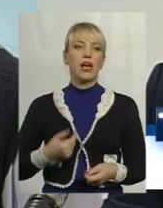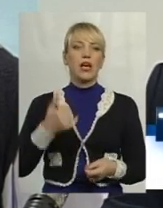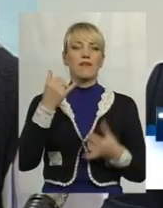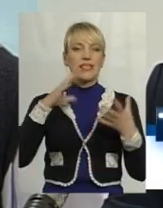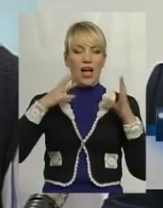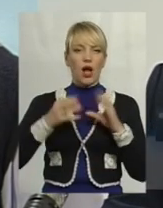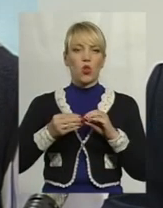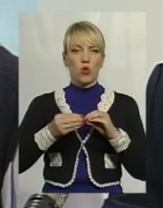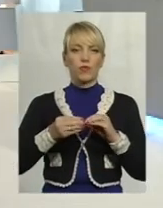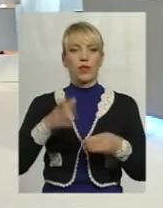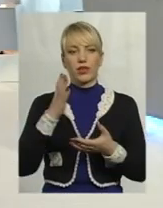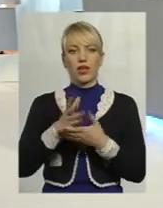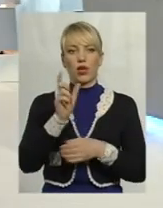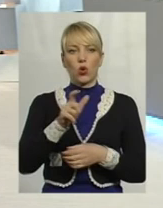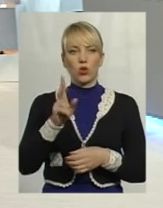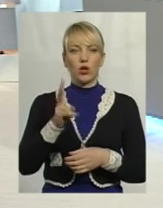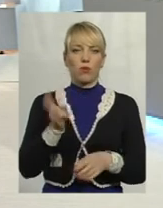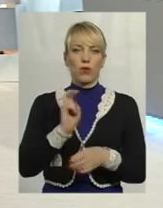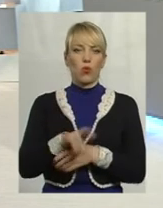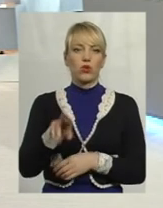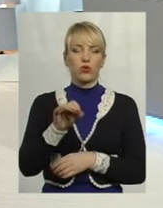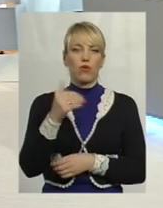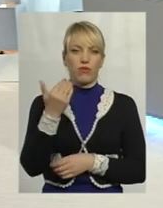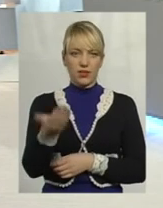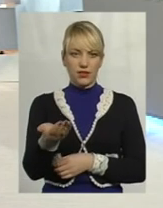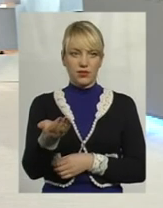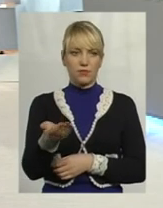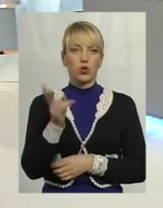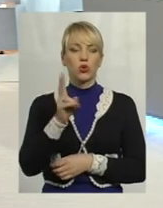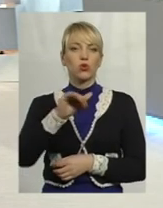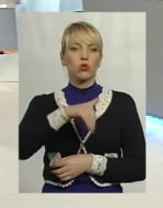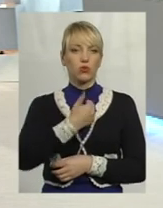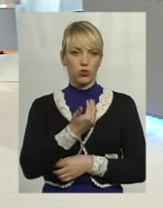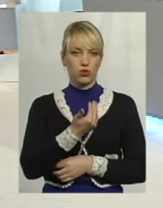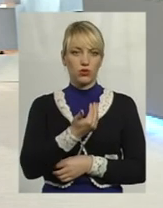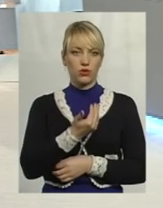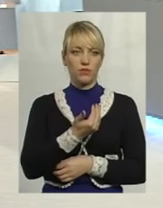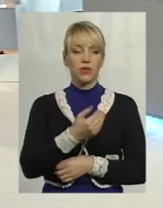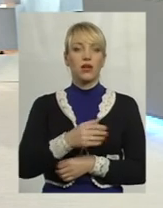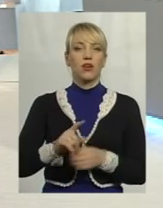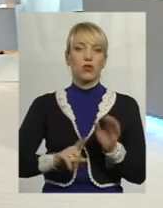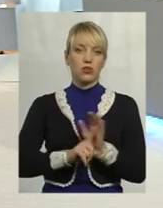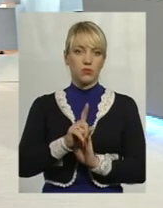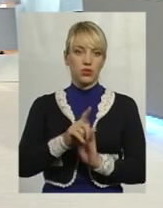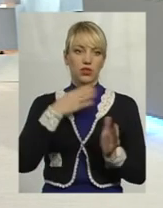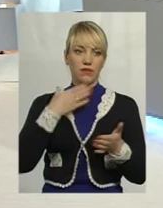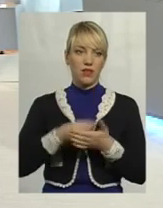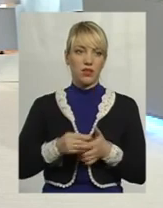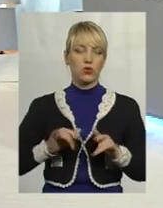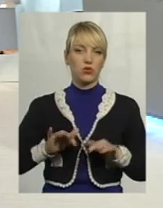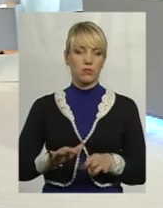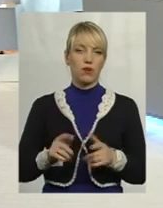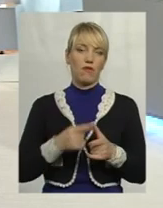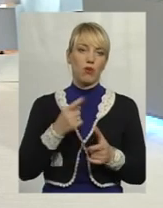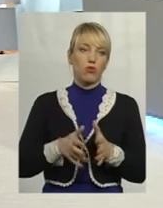Загалом, люди, які приходять до вас, які хочуть розпочати власну справу або ж